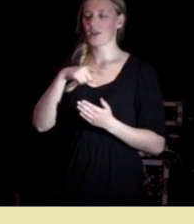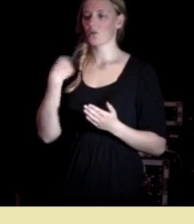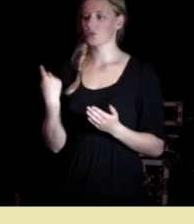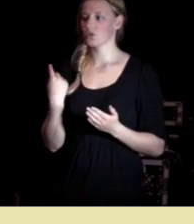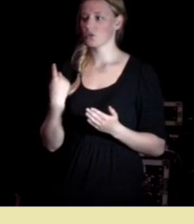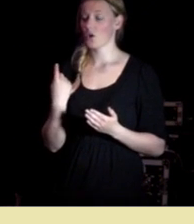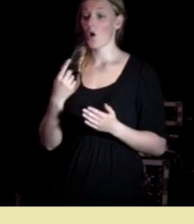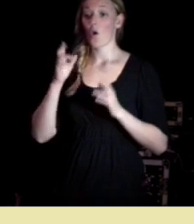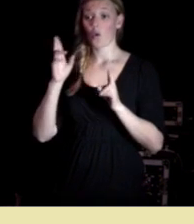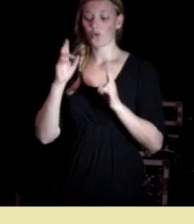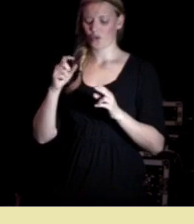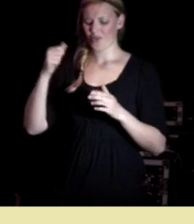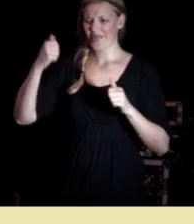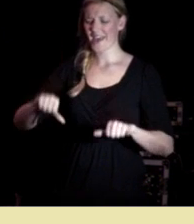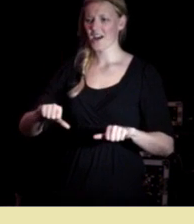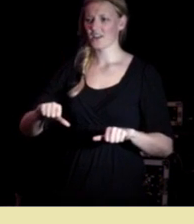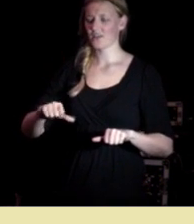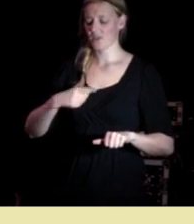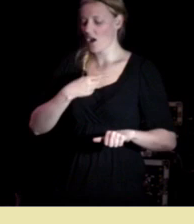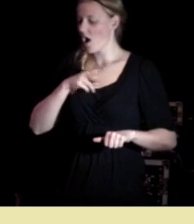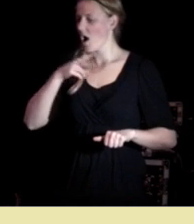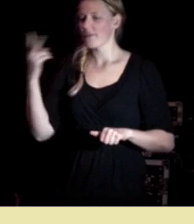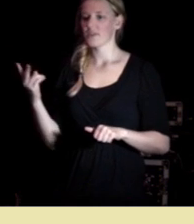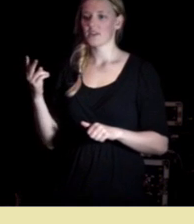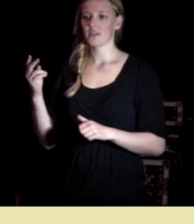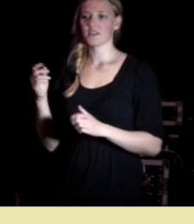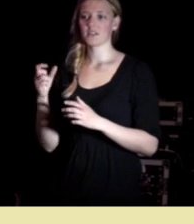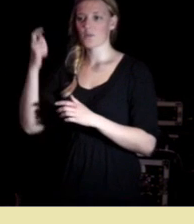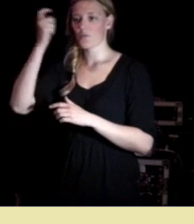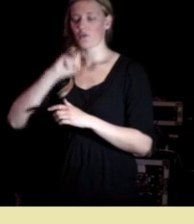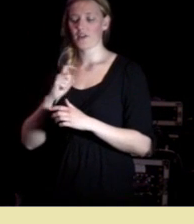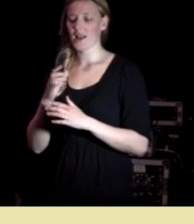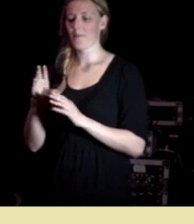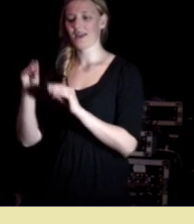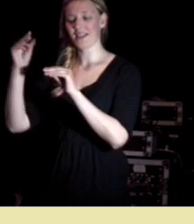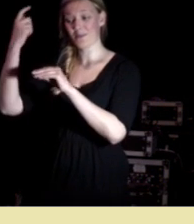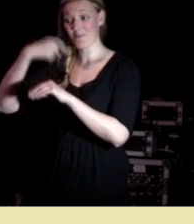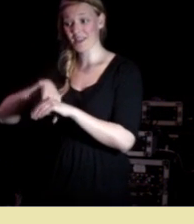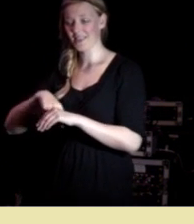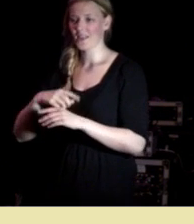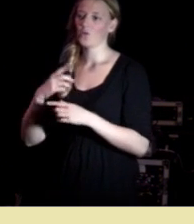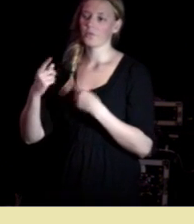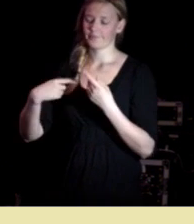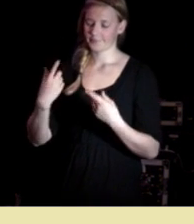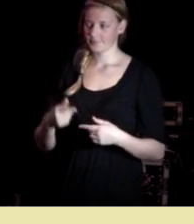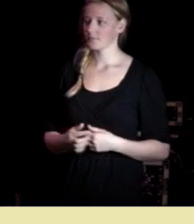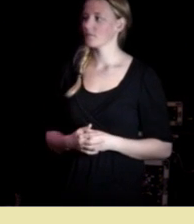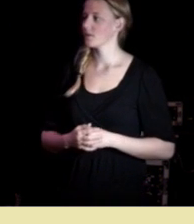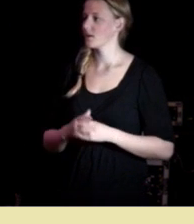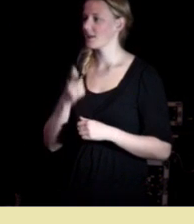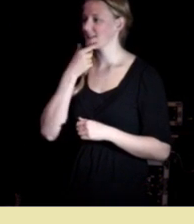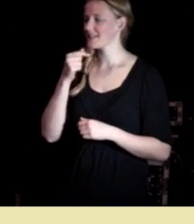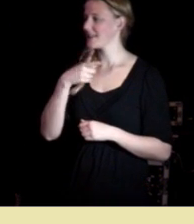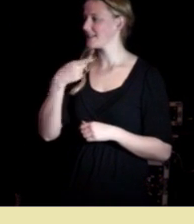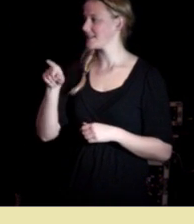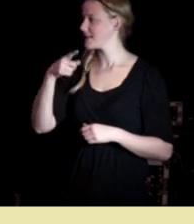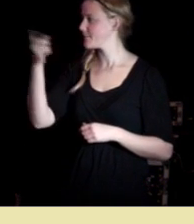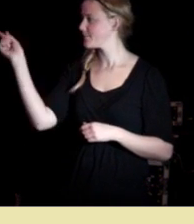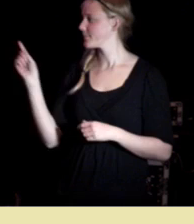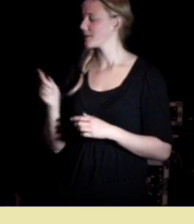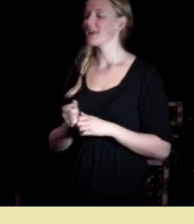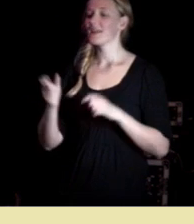selv også negativt for den andres profil er tross alt bedre enn min og så videre dere kjenner til dette men det er riske